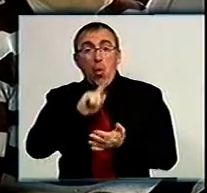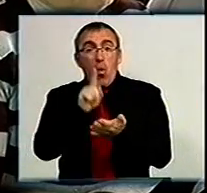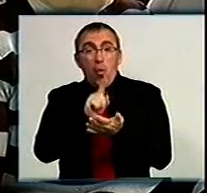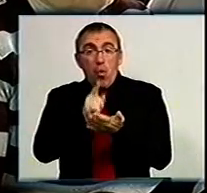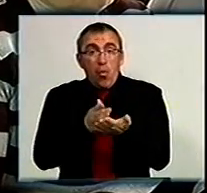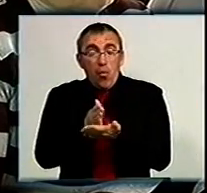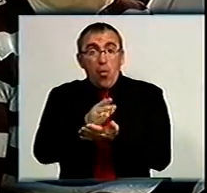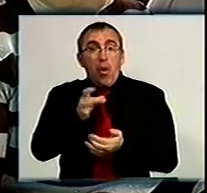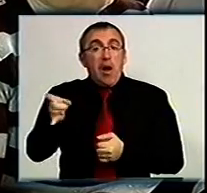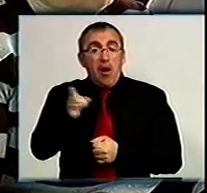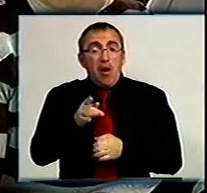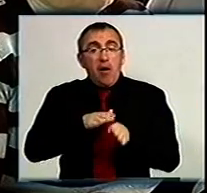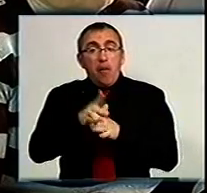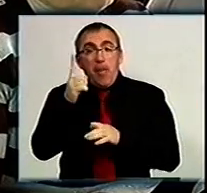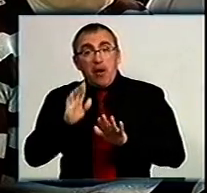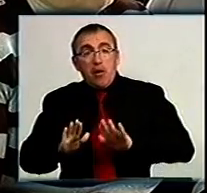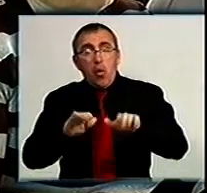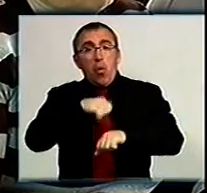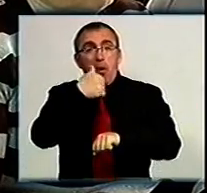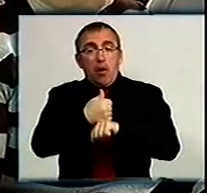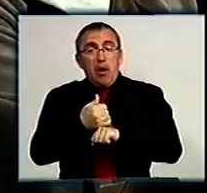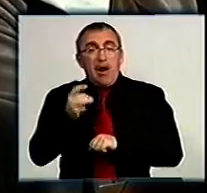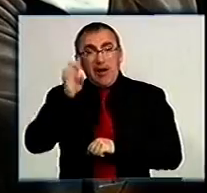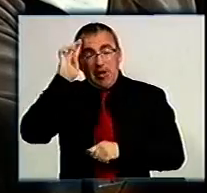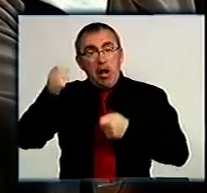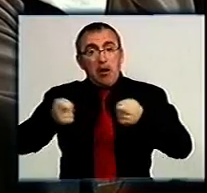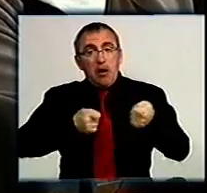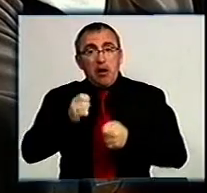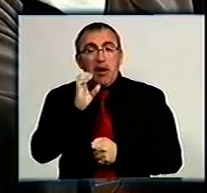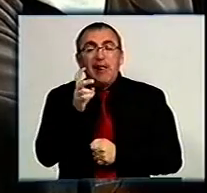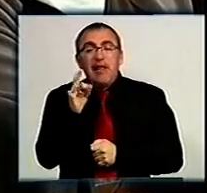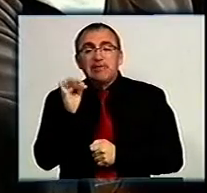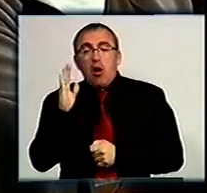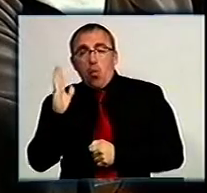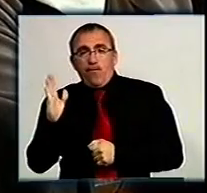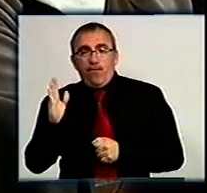очільника району виконував перший заступник голови райдержадміністрації Сергій Несторов.